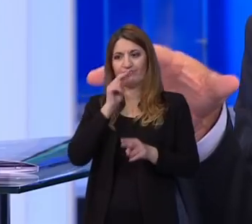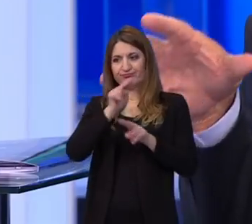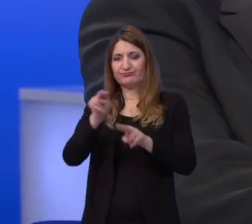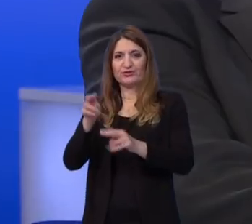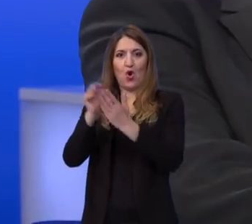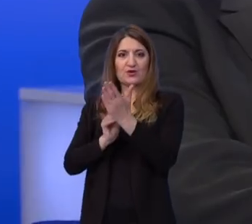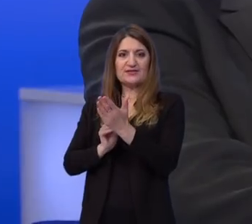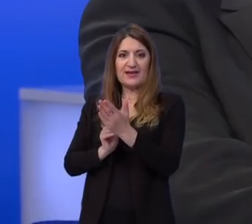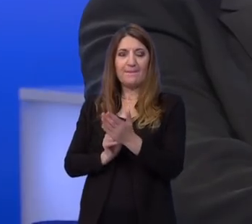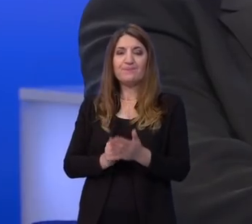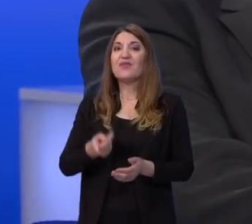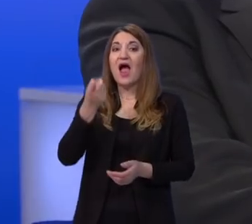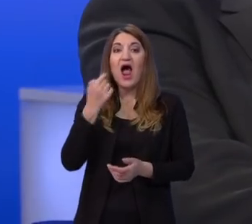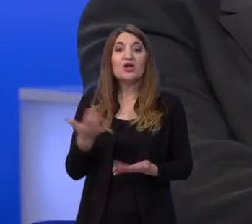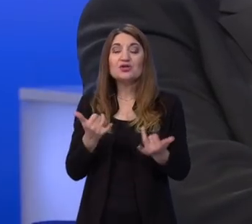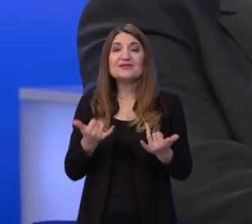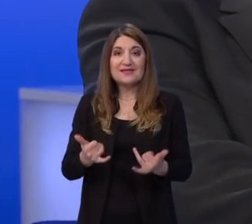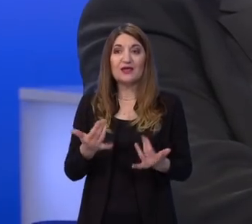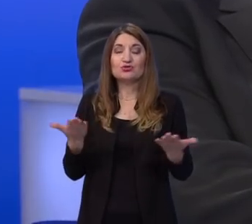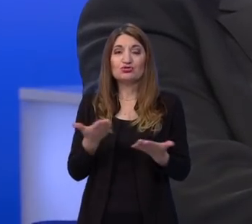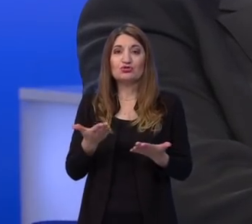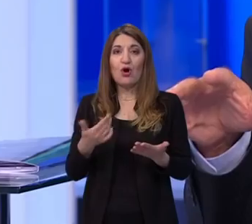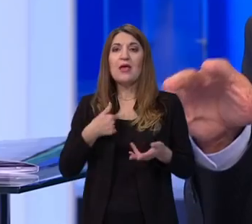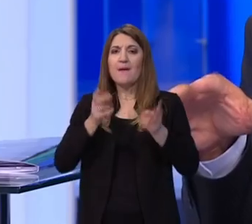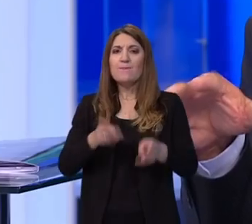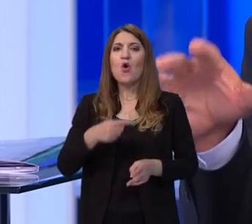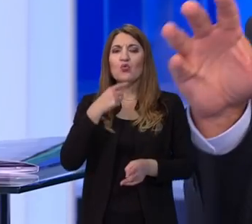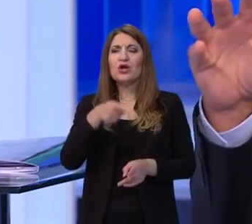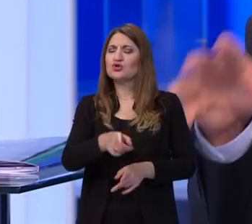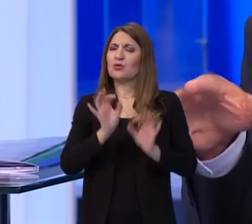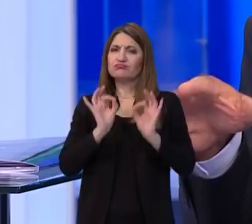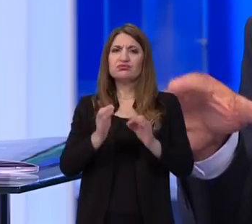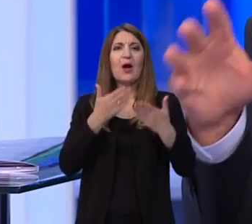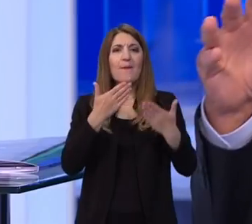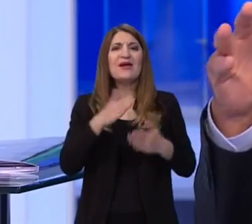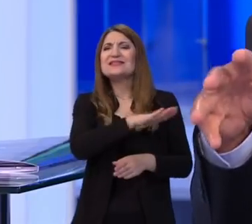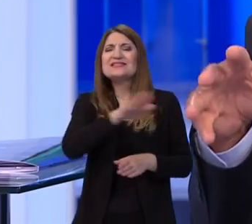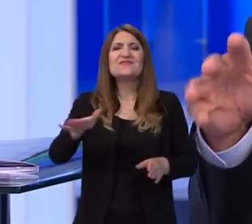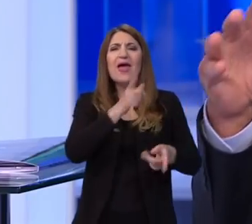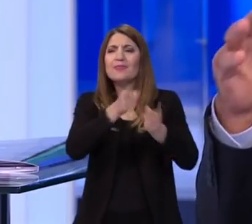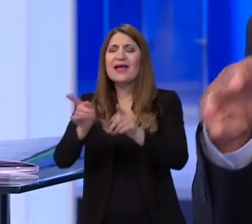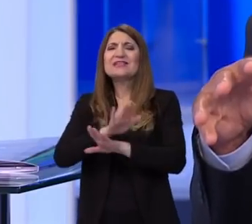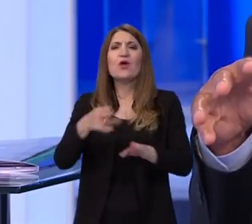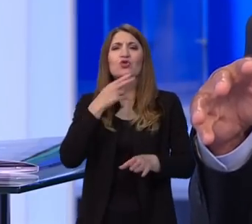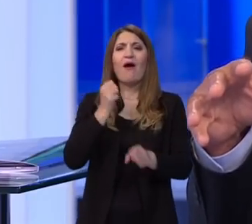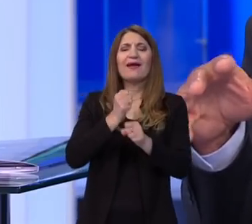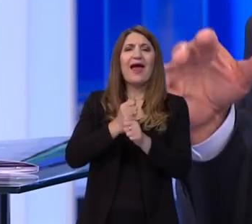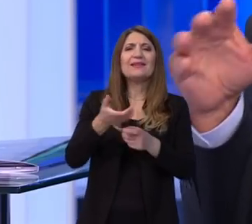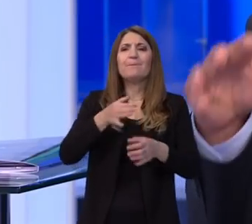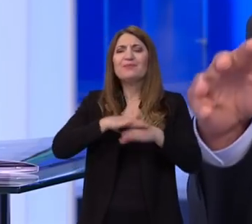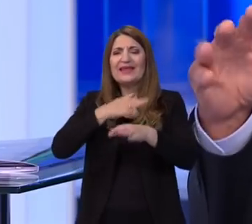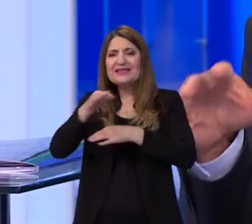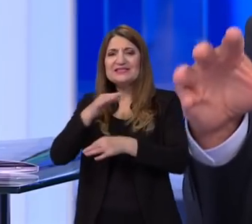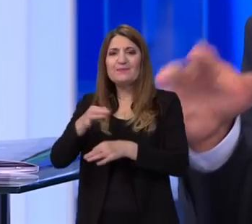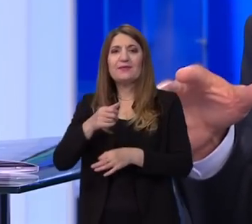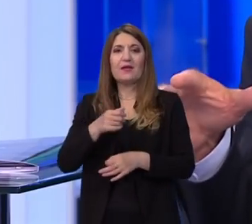doista u ovom trenutku mogu reći apsolutno pohvalno za sve nastavnike, ispitne koordinatore i ravnatelje,